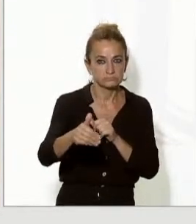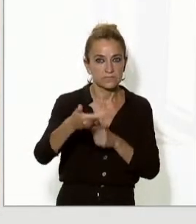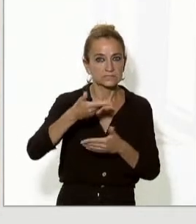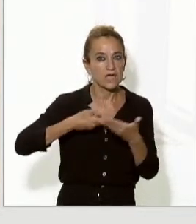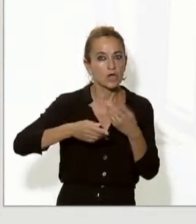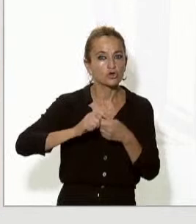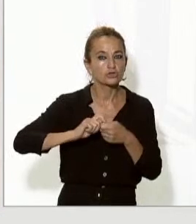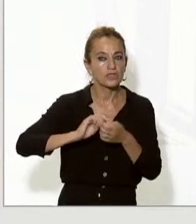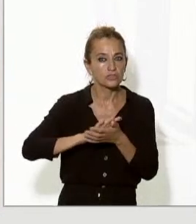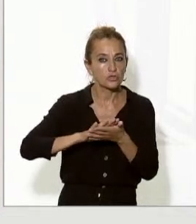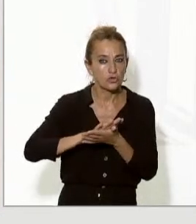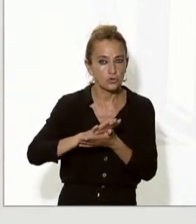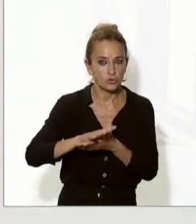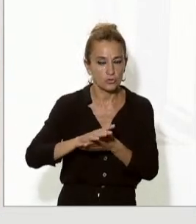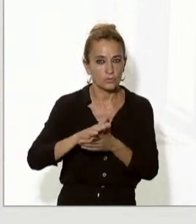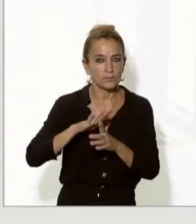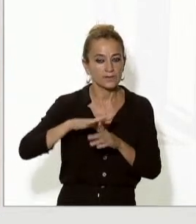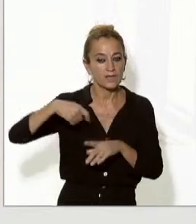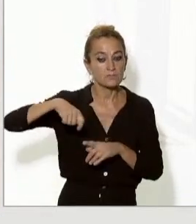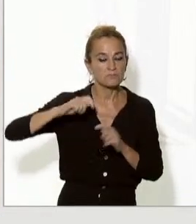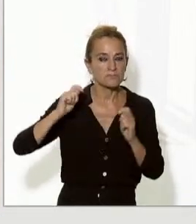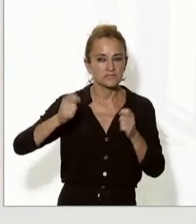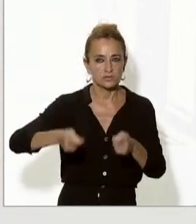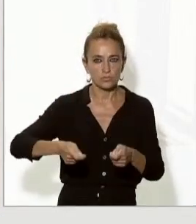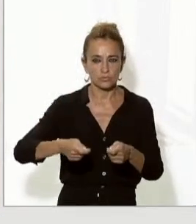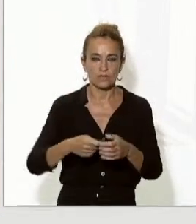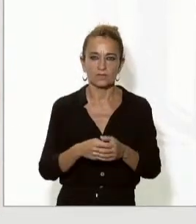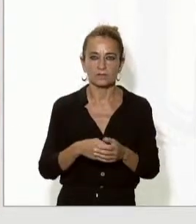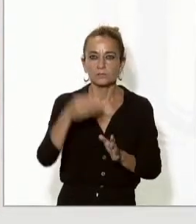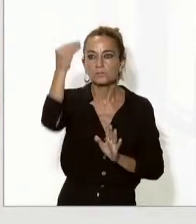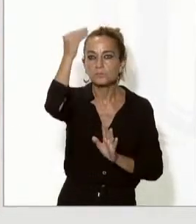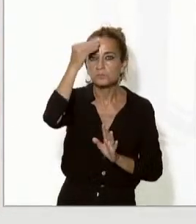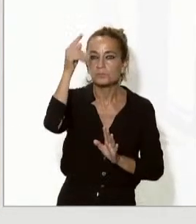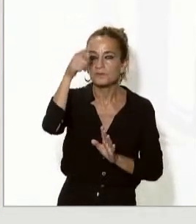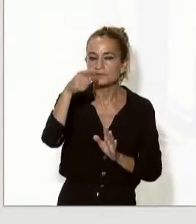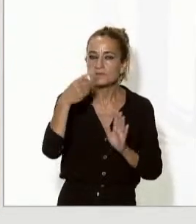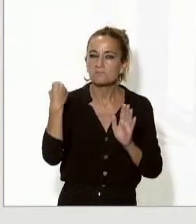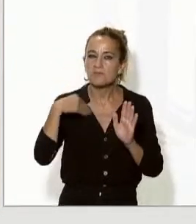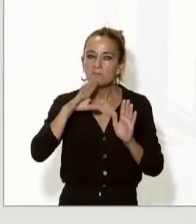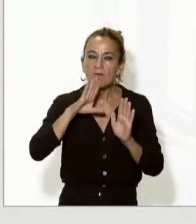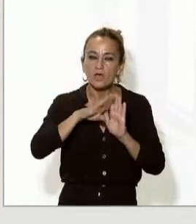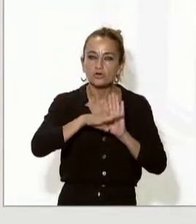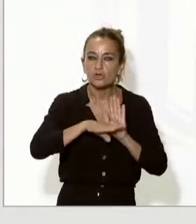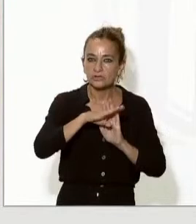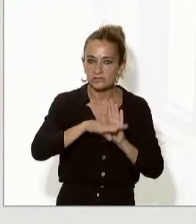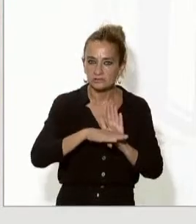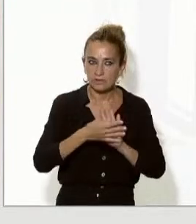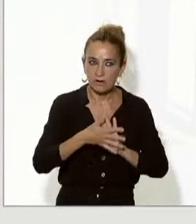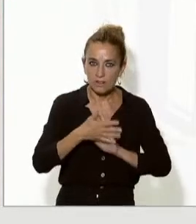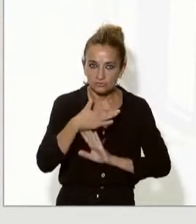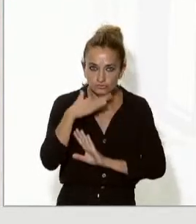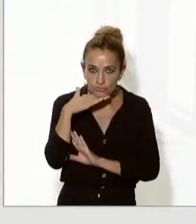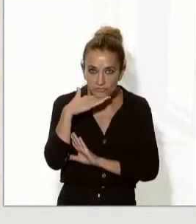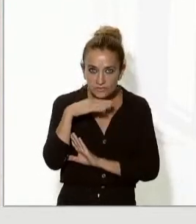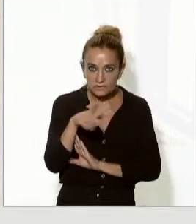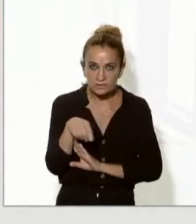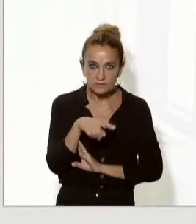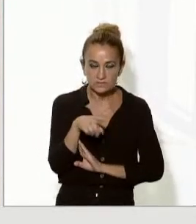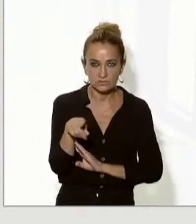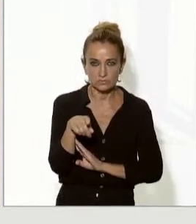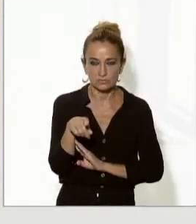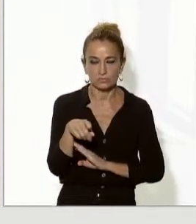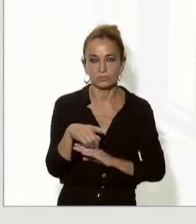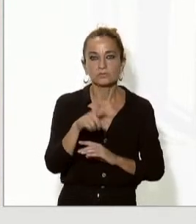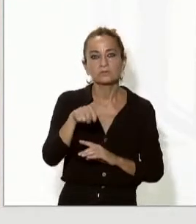si les comparteix si creu que s'hauria d'anar més enllà d'aquestes condicions prèvies i en tot cas com